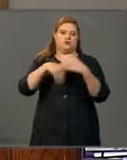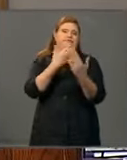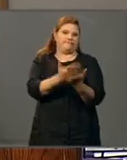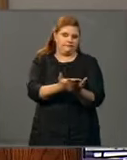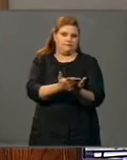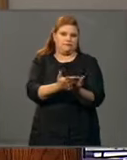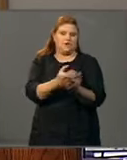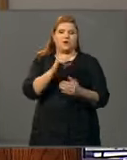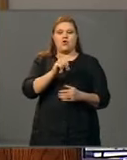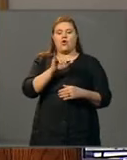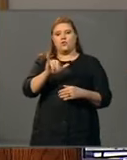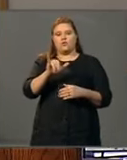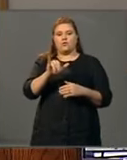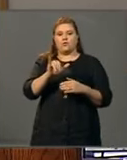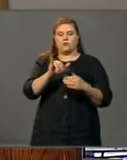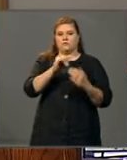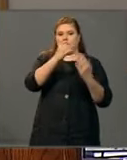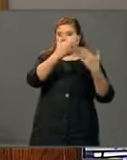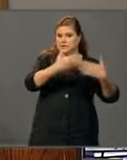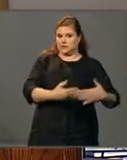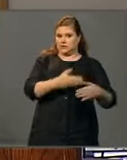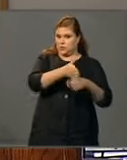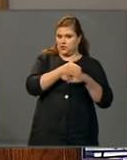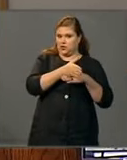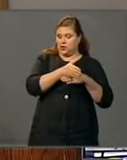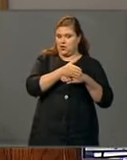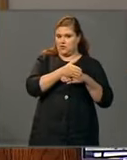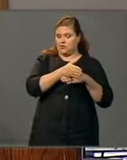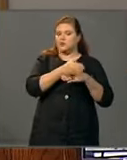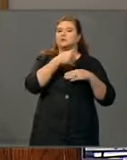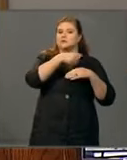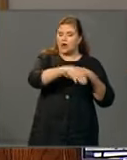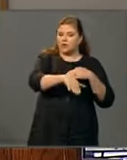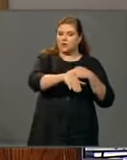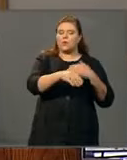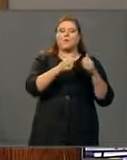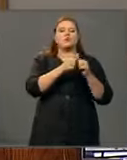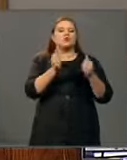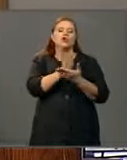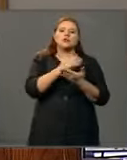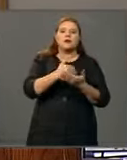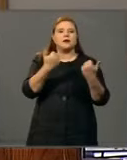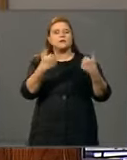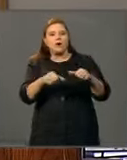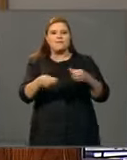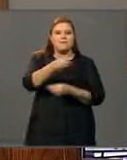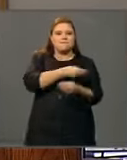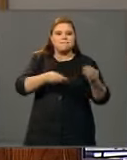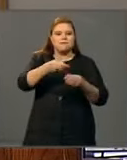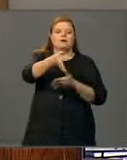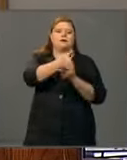Talvivaara Oyjin puolestaan jatkaa toimintaansa, mutta kaupankäynti yhtiön osakkeilla on